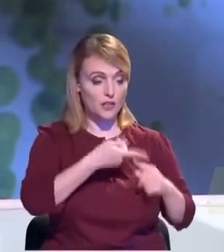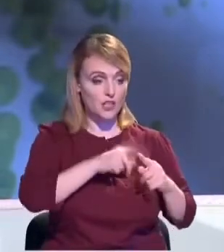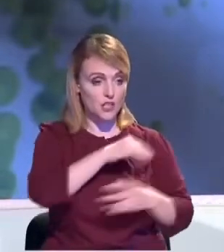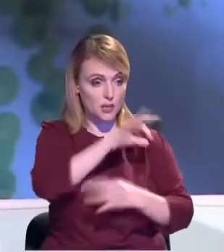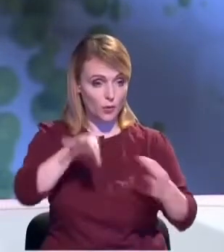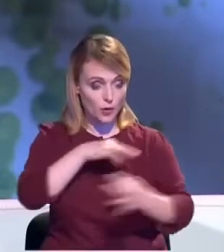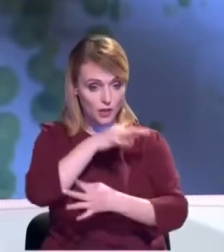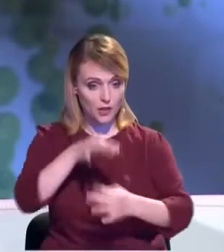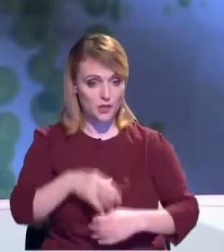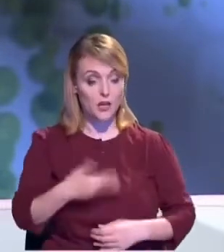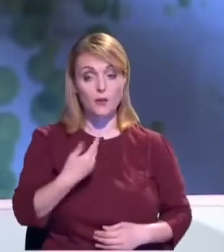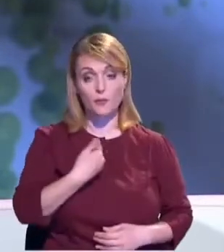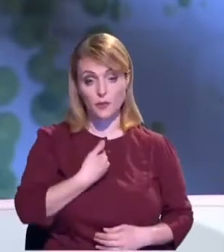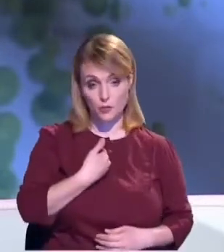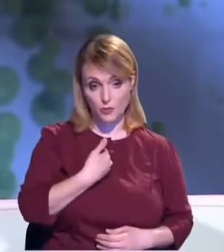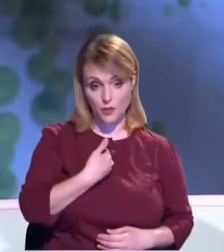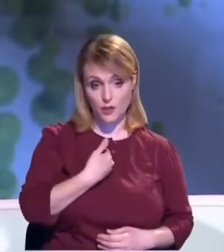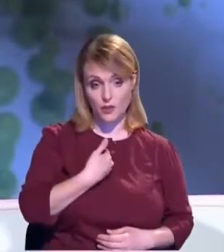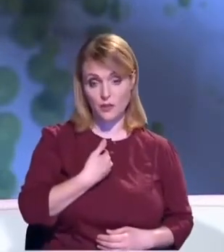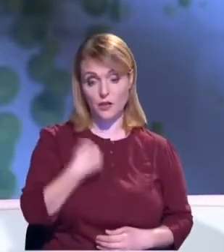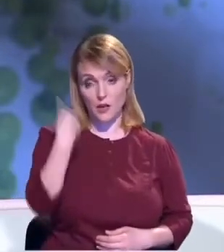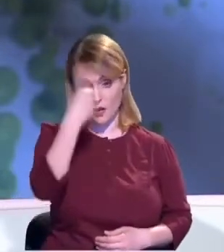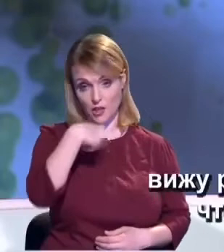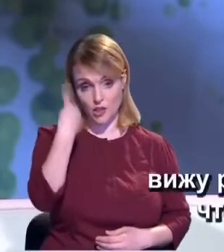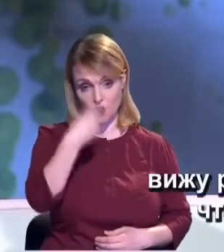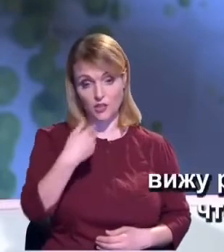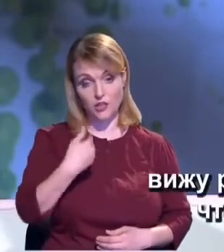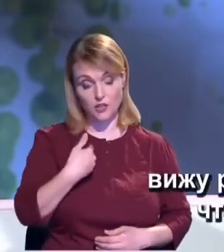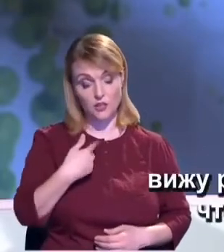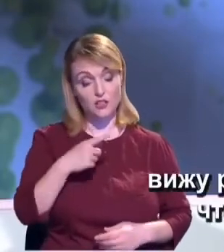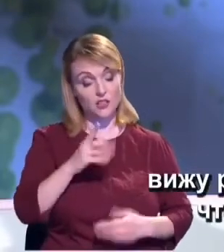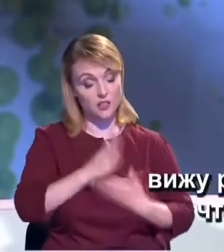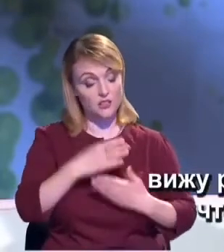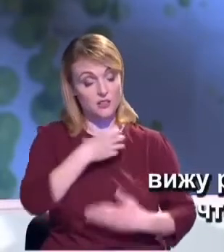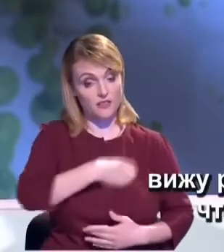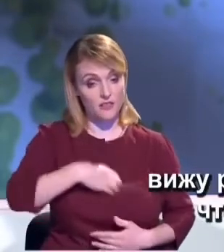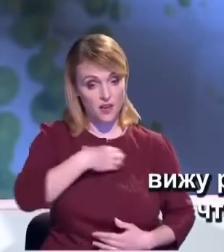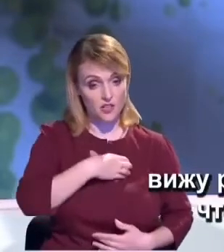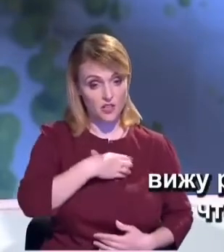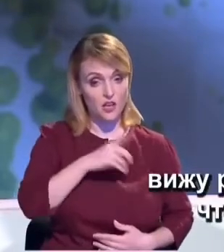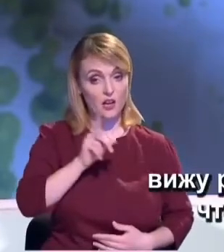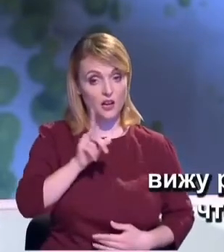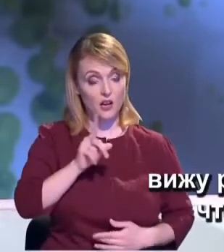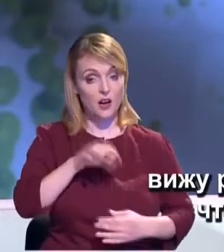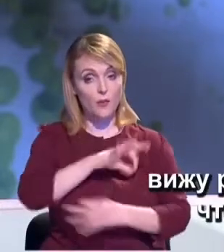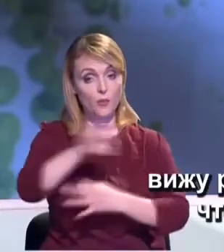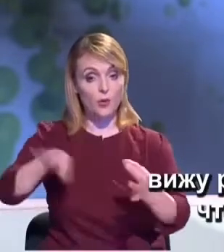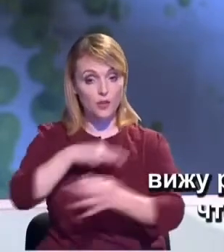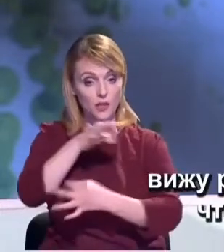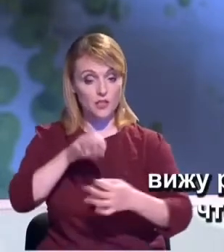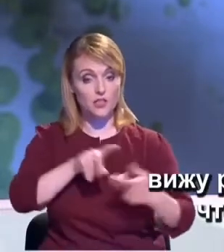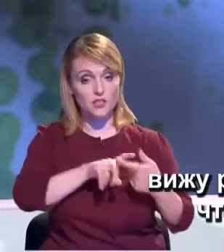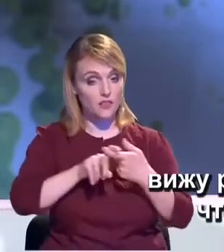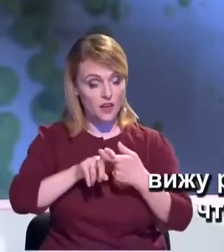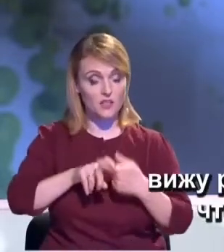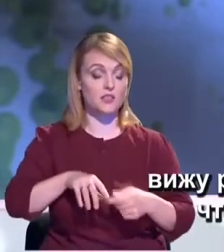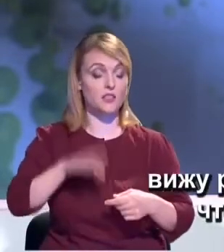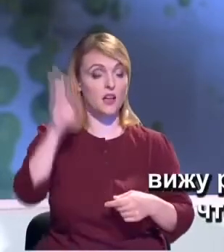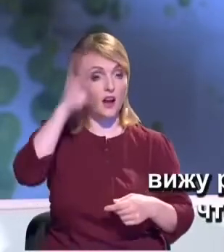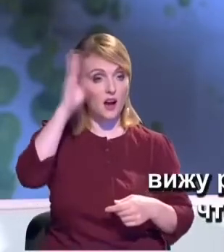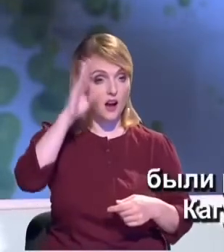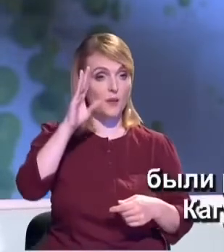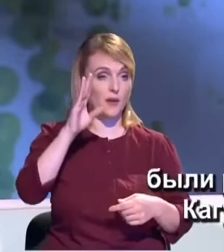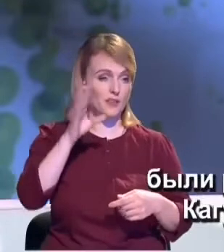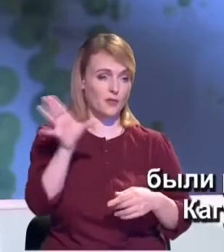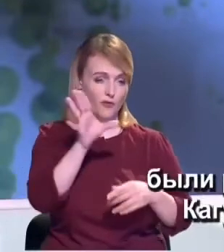Deci, pentru mine și pentru noi este mai important ca proiectele ce țin și de apă, aduc și de sanitație să